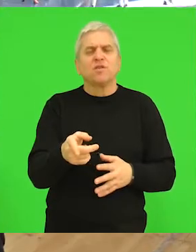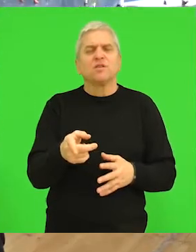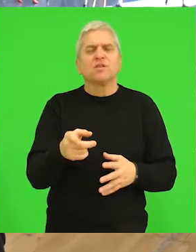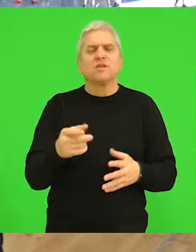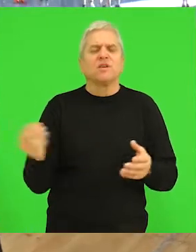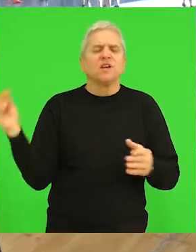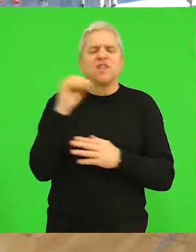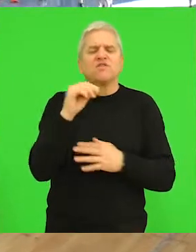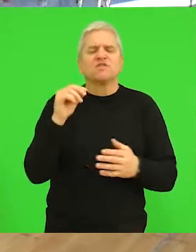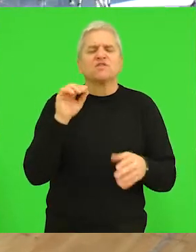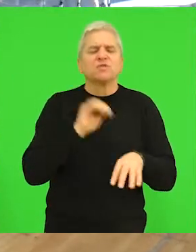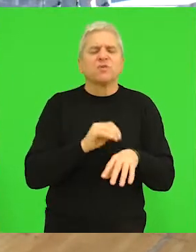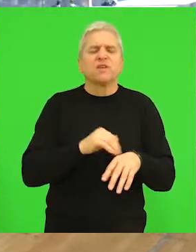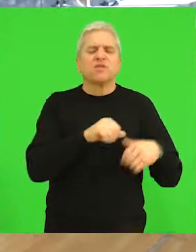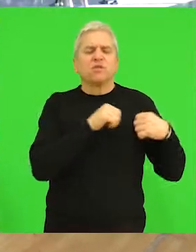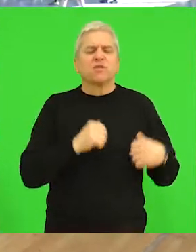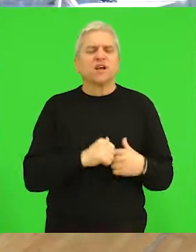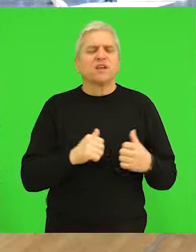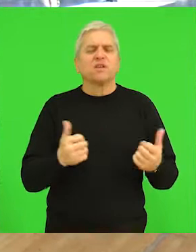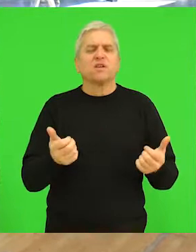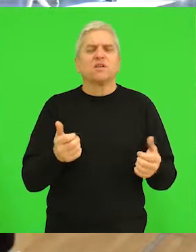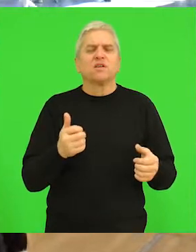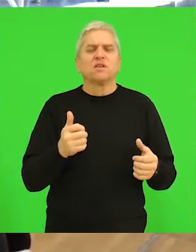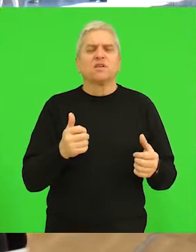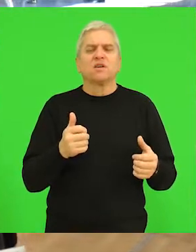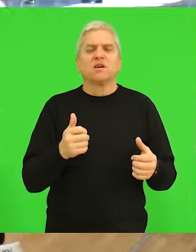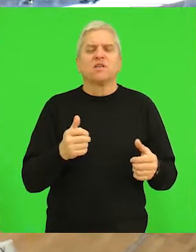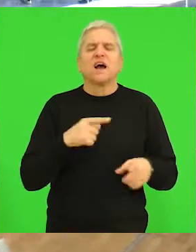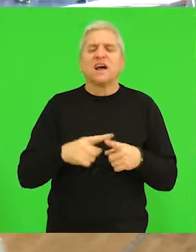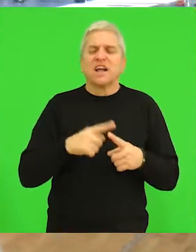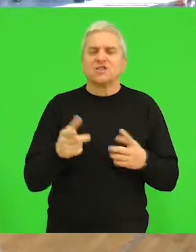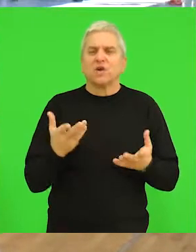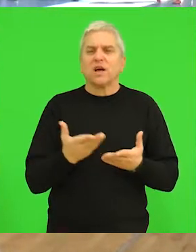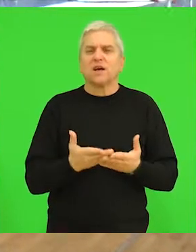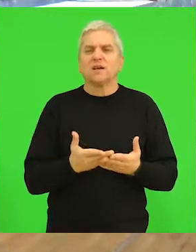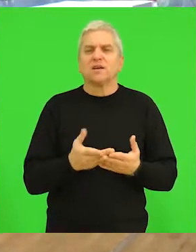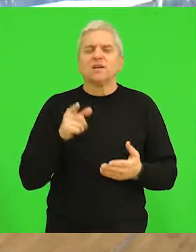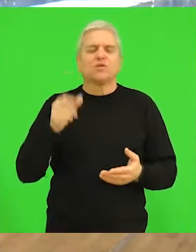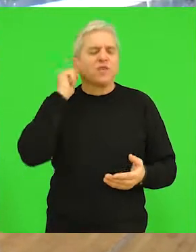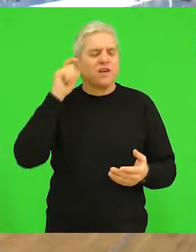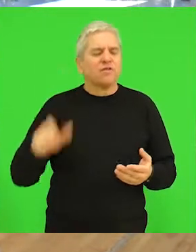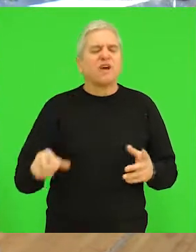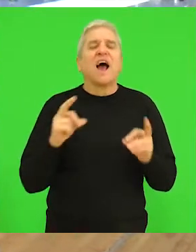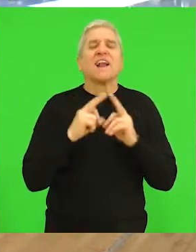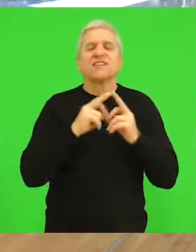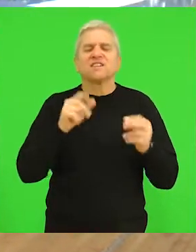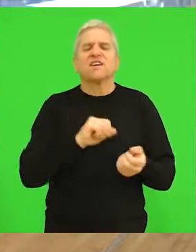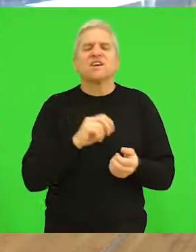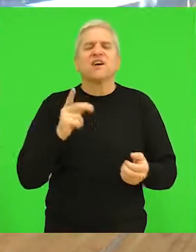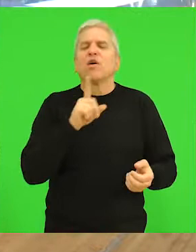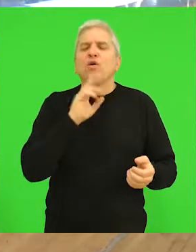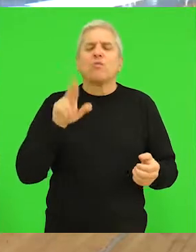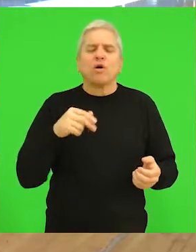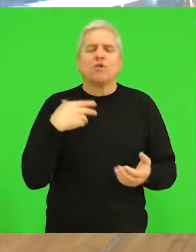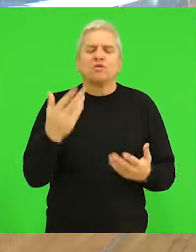najviše smo se prijavili iz humanitarnih razloga za tu devojčicu na stasiju i svako je donirao